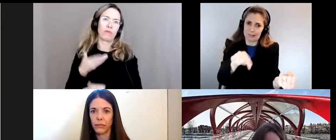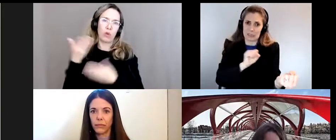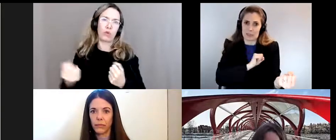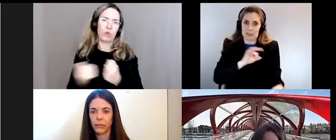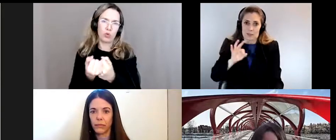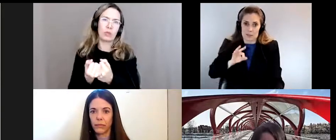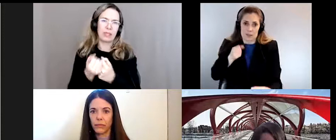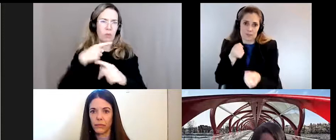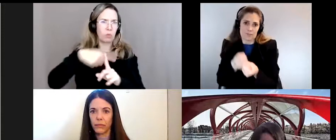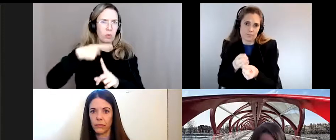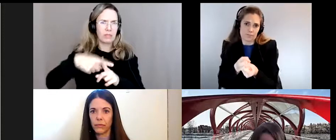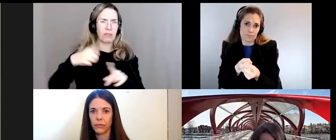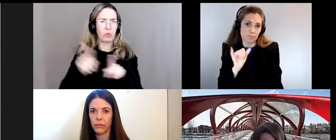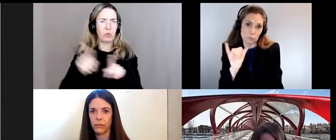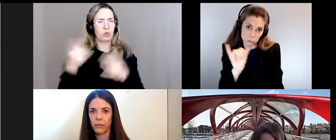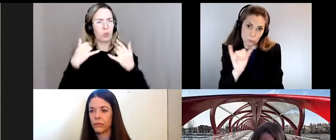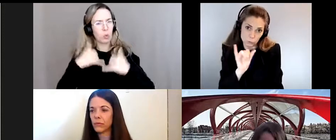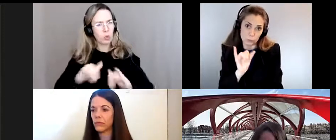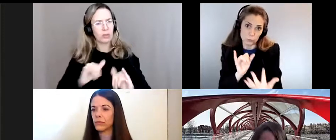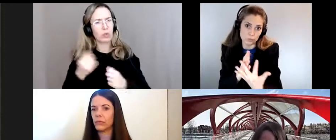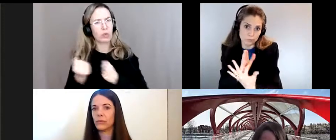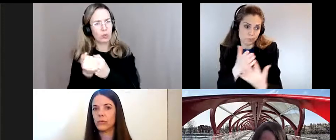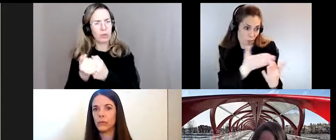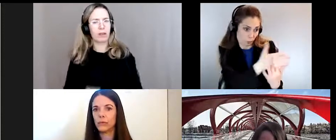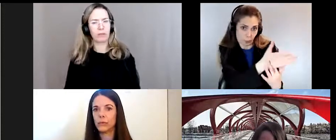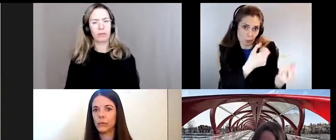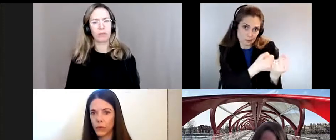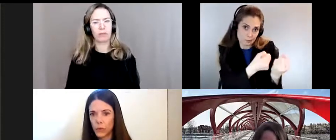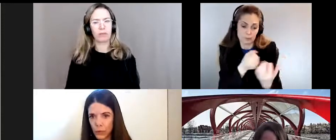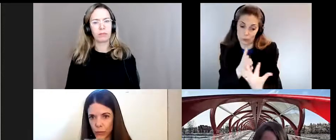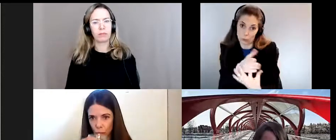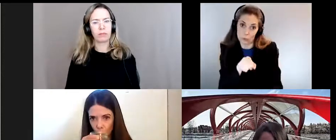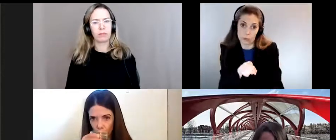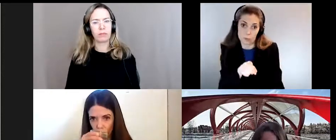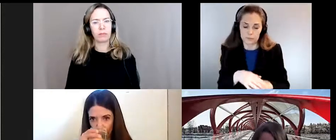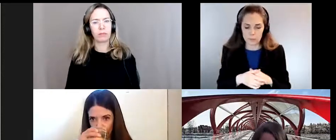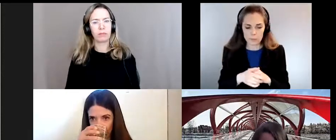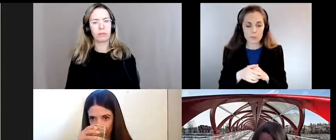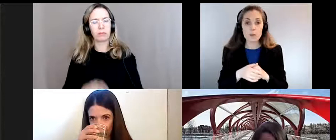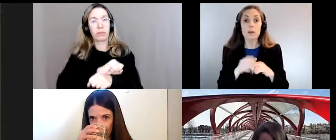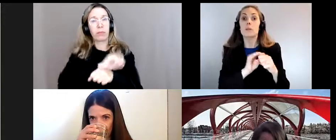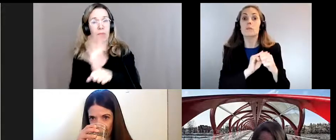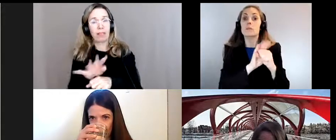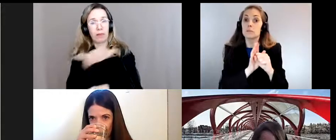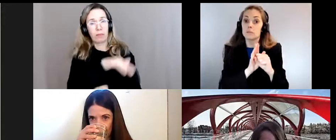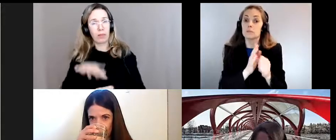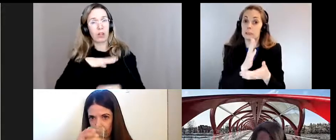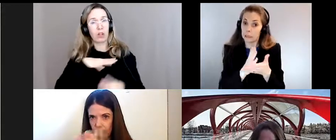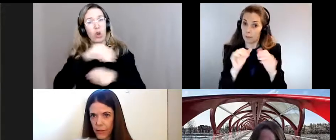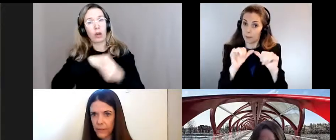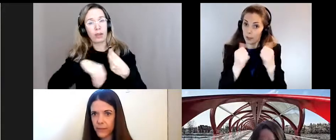soutien positif et continu pendant la pandémie certains des organismes ont pu permettre à leurs